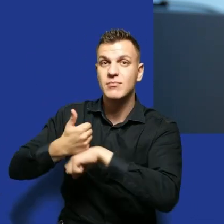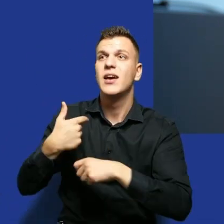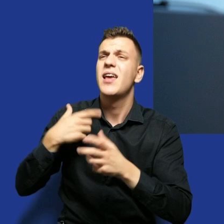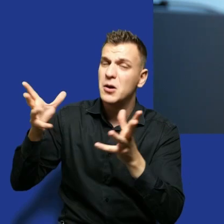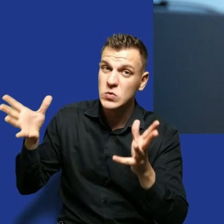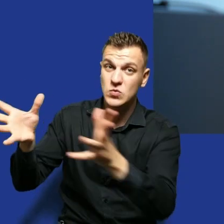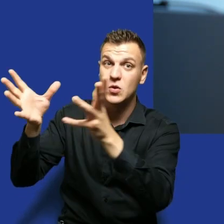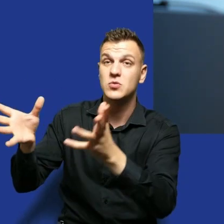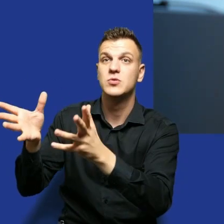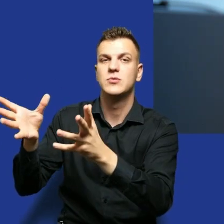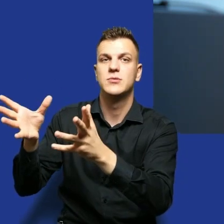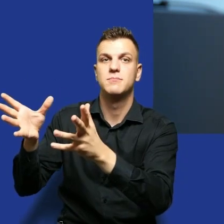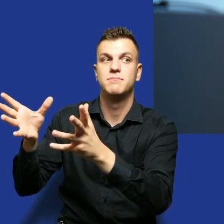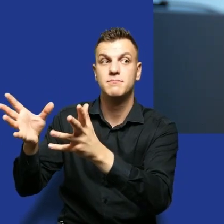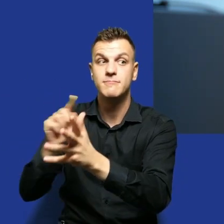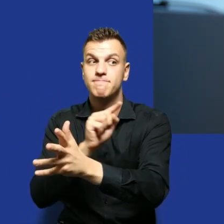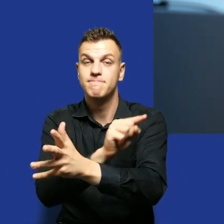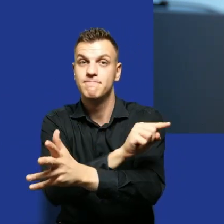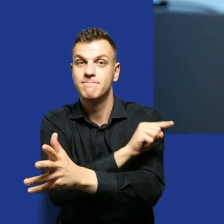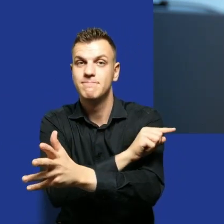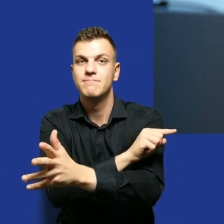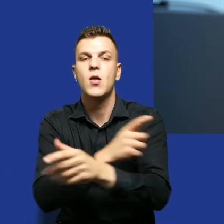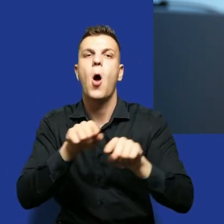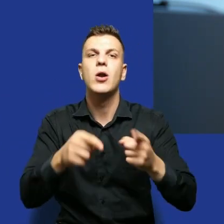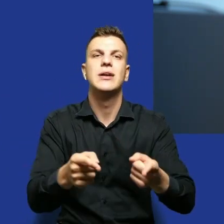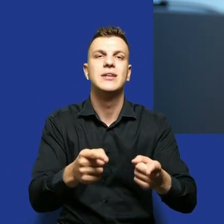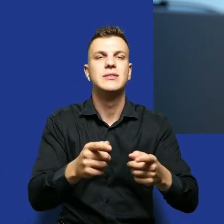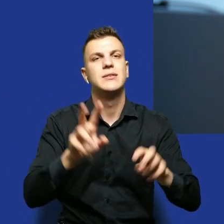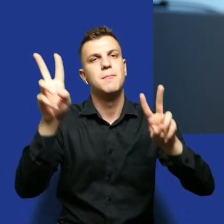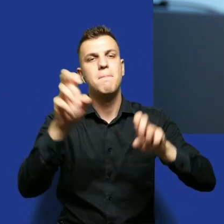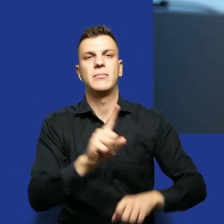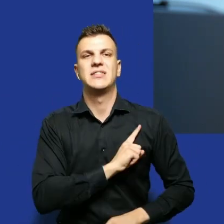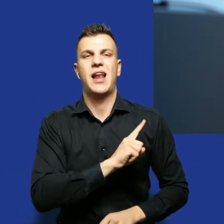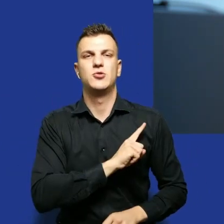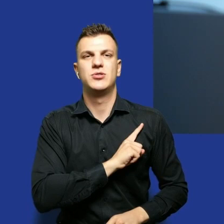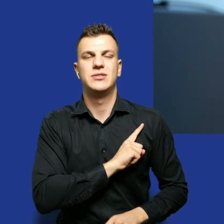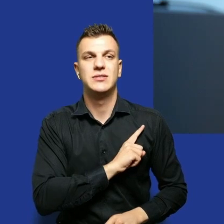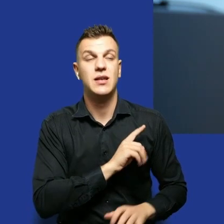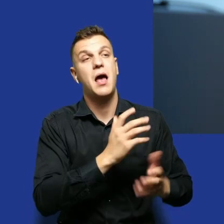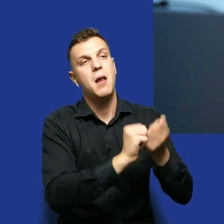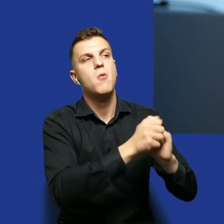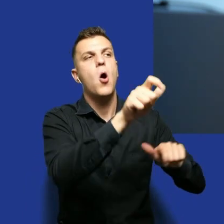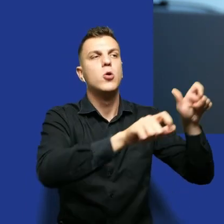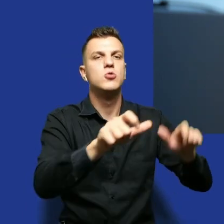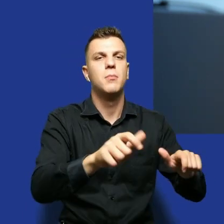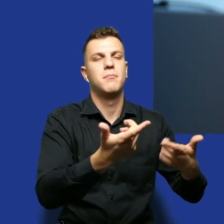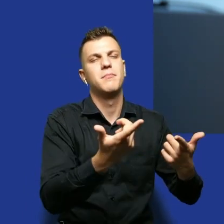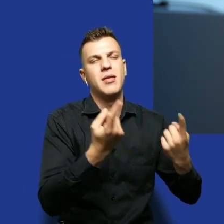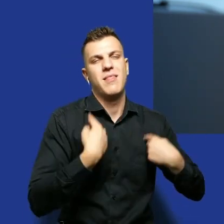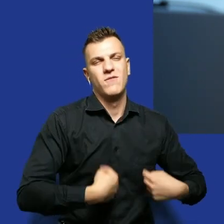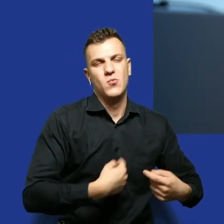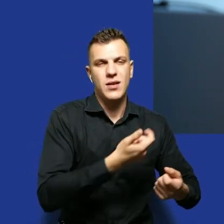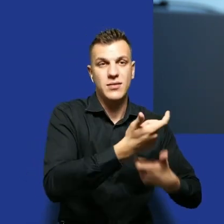zasobów, jakim są właśnie organizacje strażnicze, czy osoby działające ewidualnie, prowadzące takie działania,